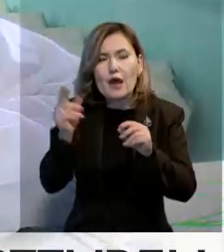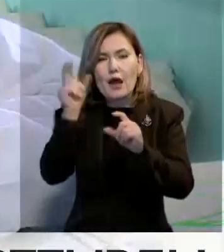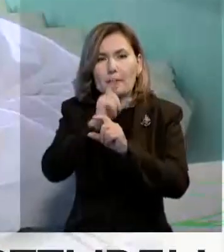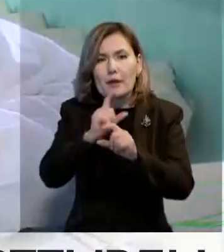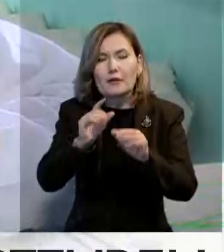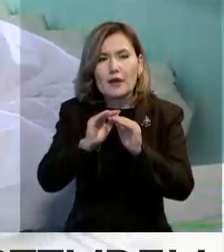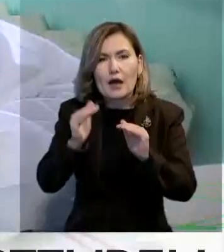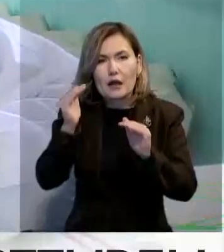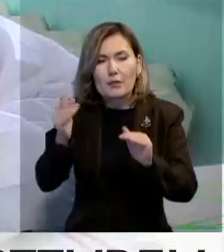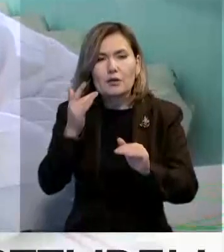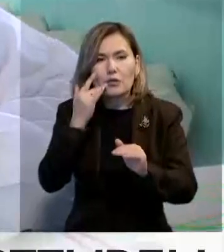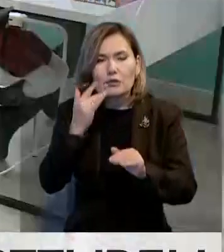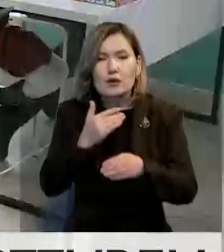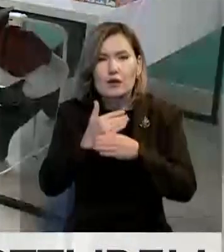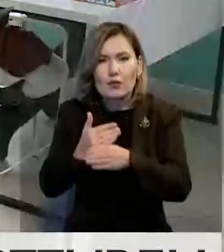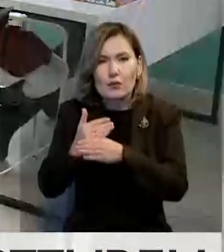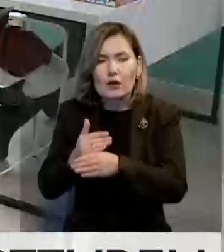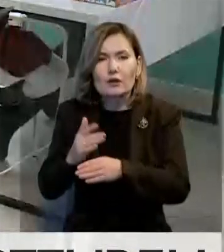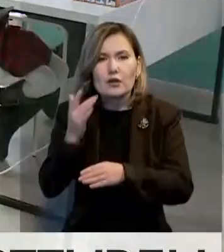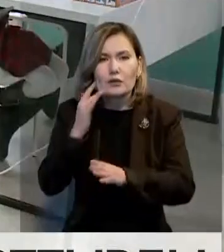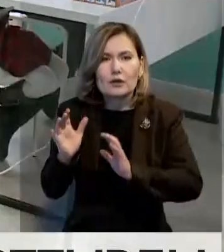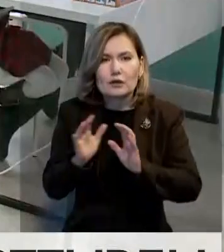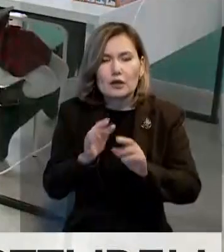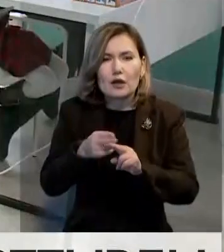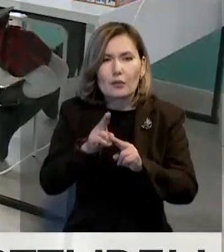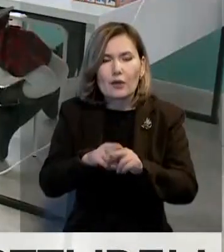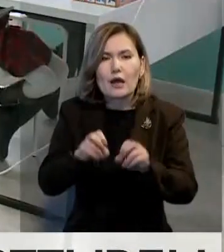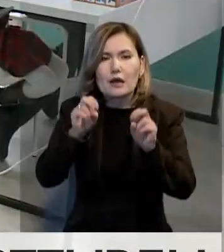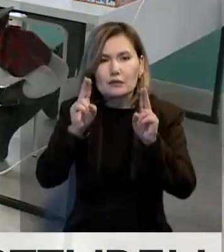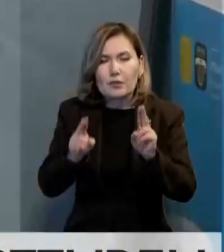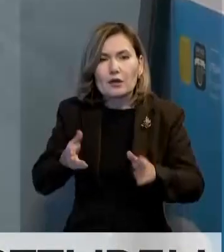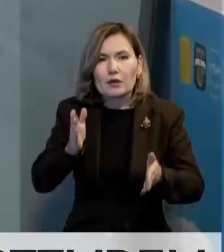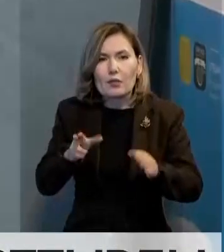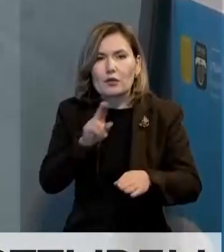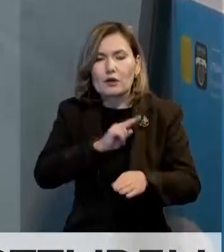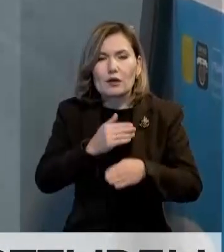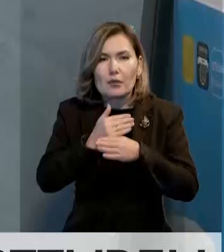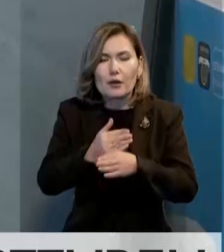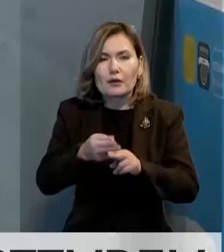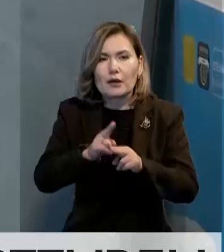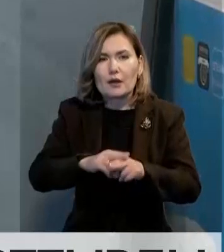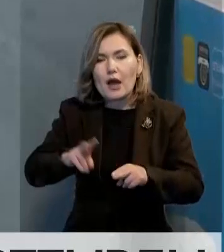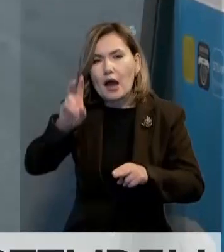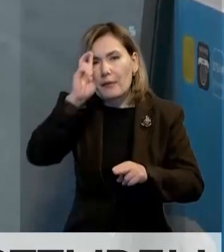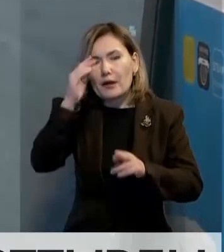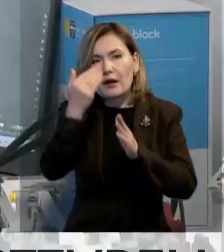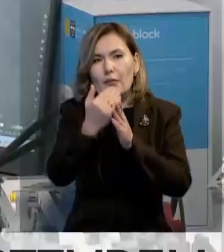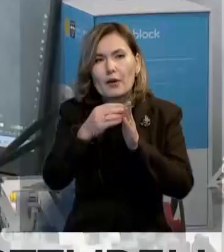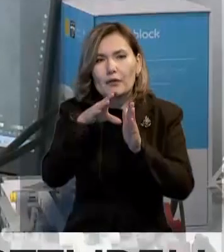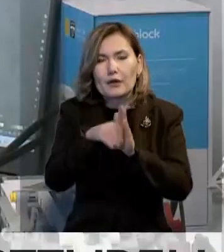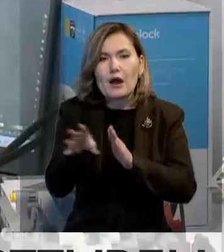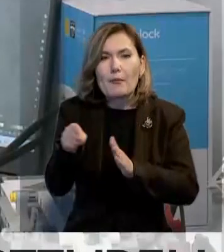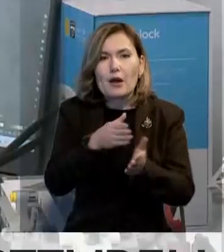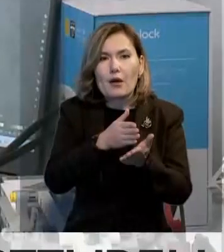жариялықты болдырмай, нақты көмек көрсетуді көздейтін көмек Е платформасы жұмыстейді. Цифрлық Қазақстан мемлекеті пағдарламасының барлық